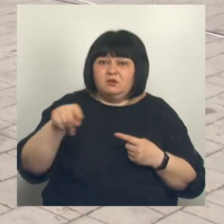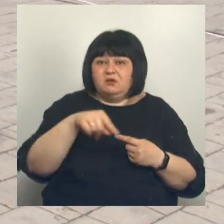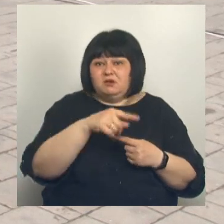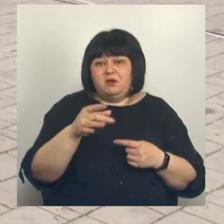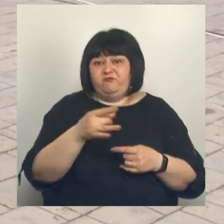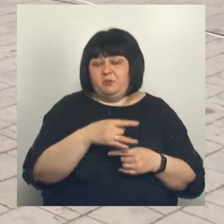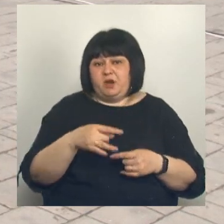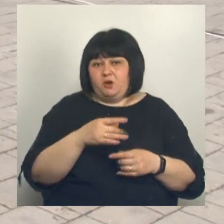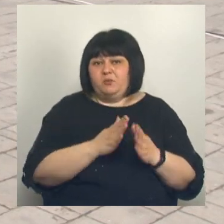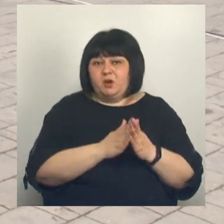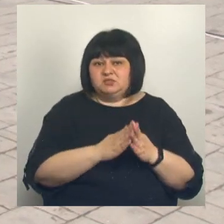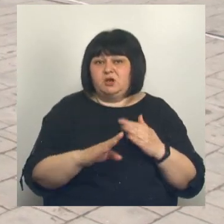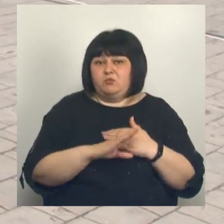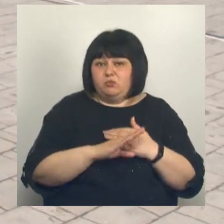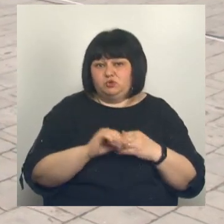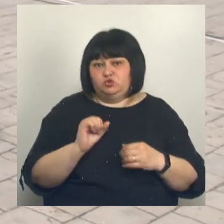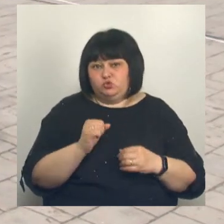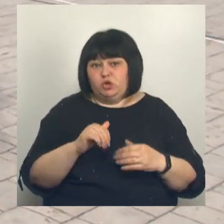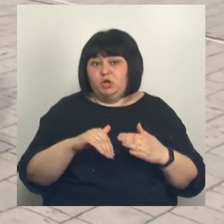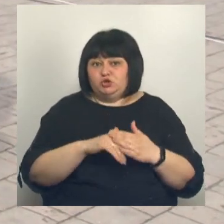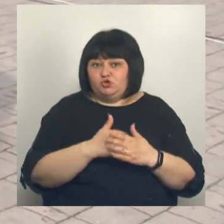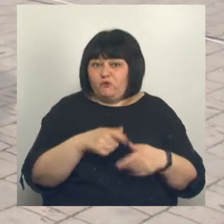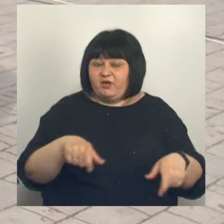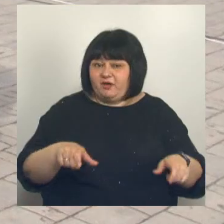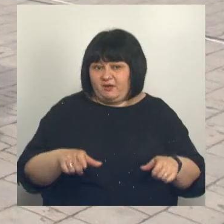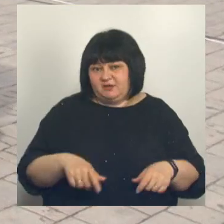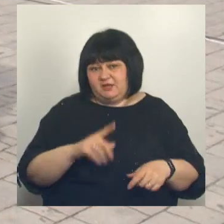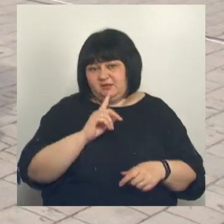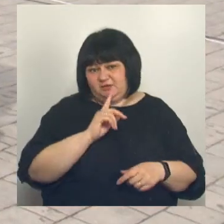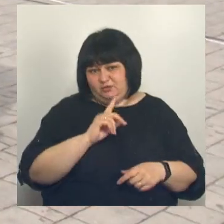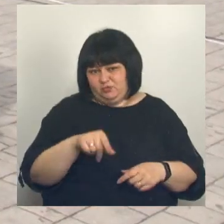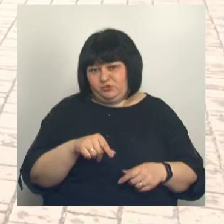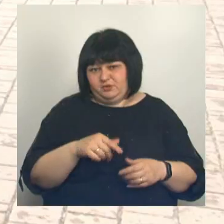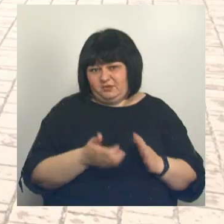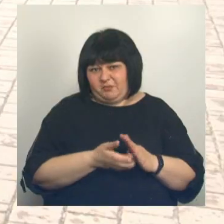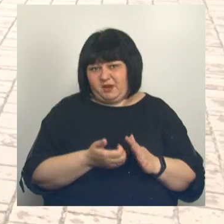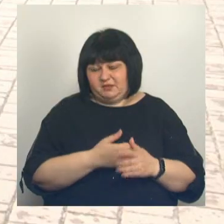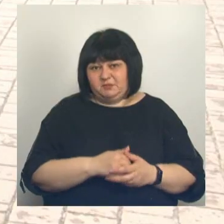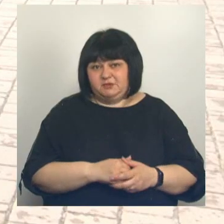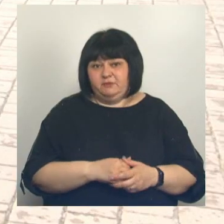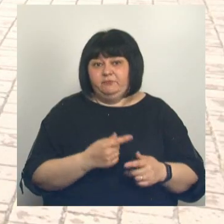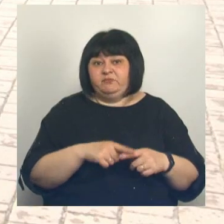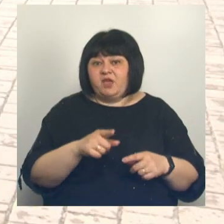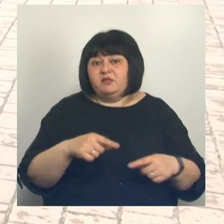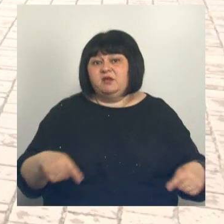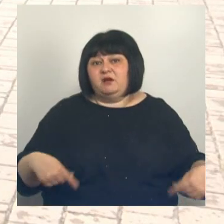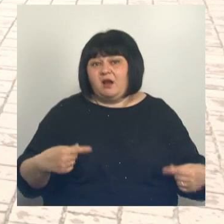микрорайон, просить о помощи друзей. С новым креслом в этом нет необходимости. На этой коляске